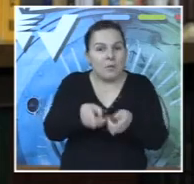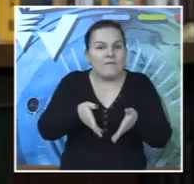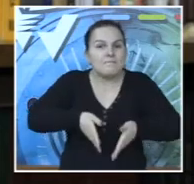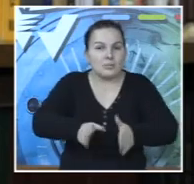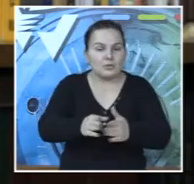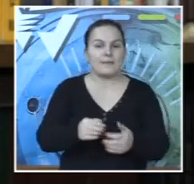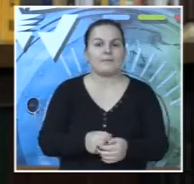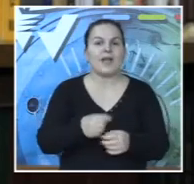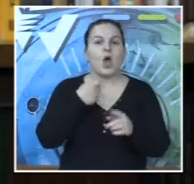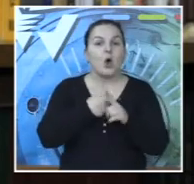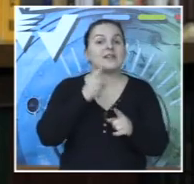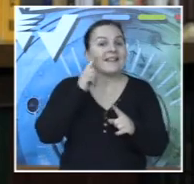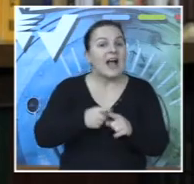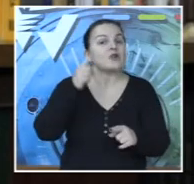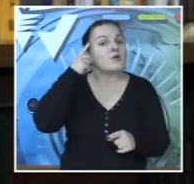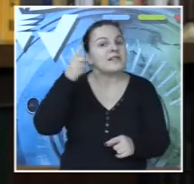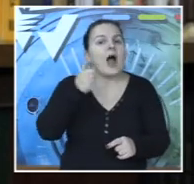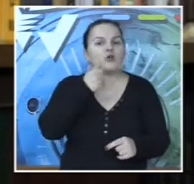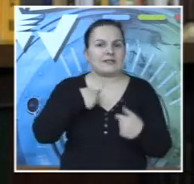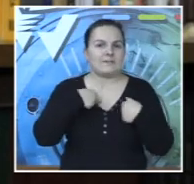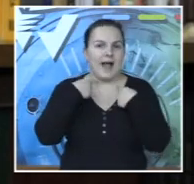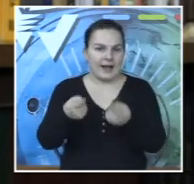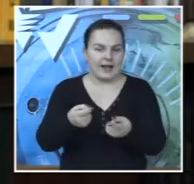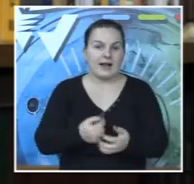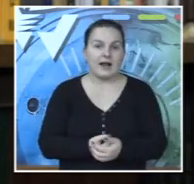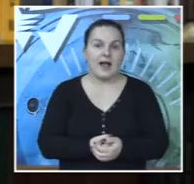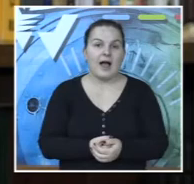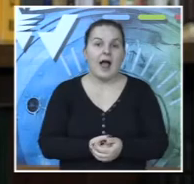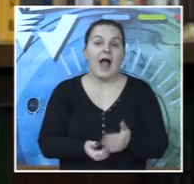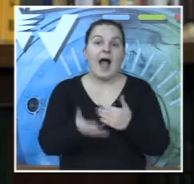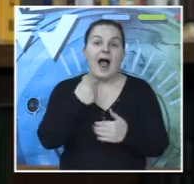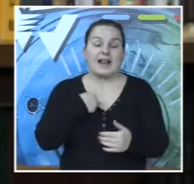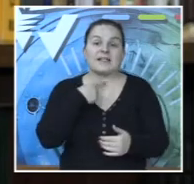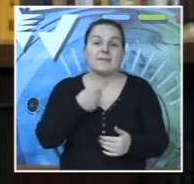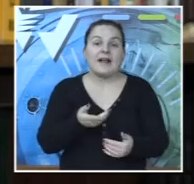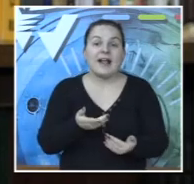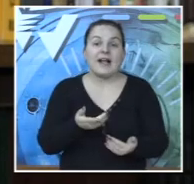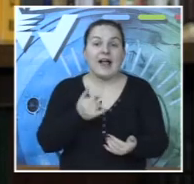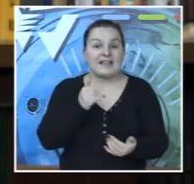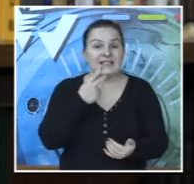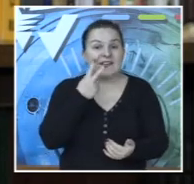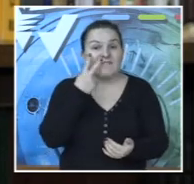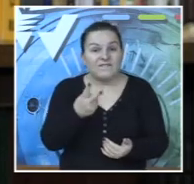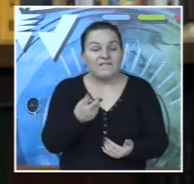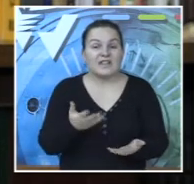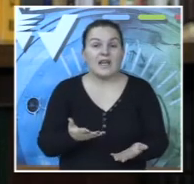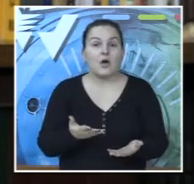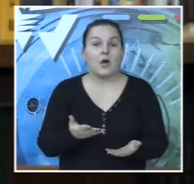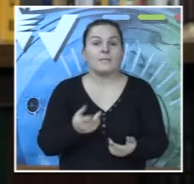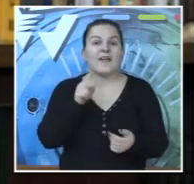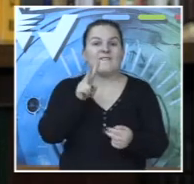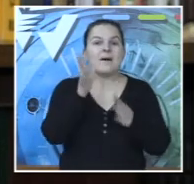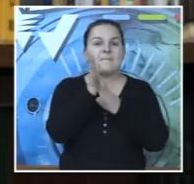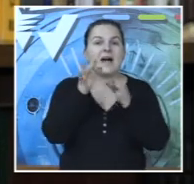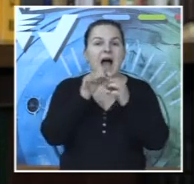vratim istim putem? On je tačno znao šta sam ja njemu rekla, ali ja sam tad rekla, Kosta, rekla sam ti, ja si video